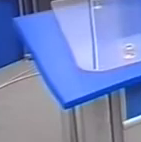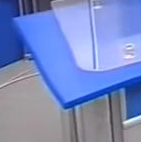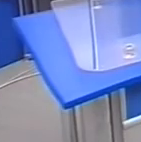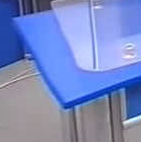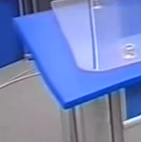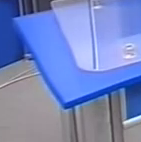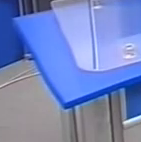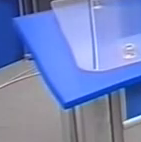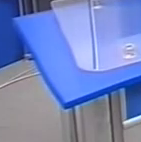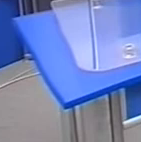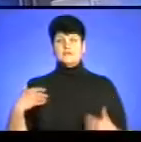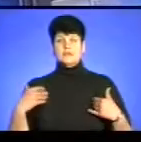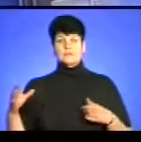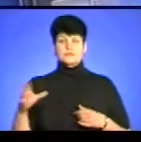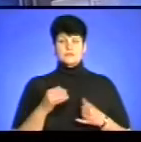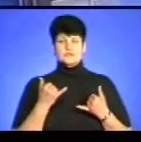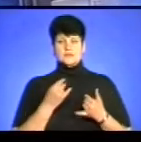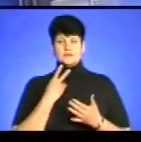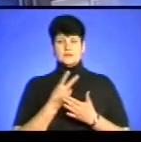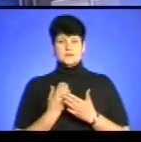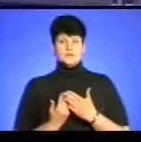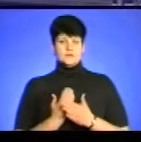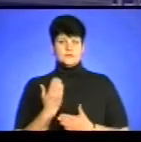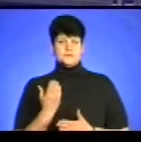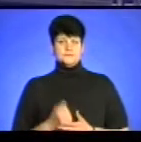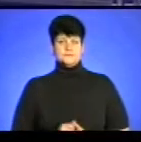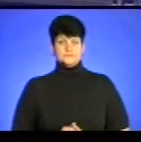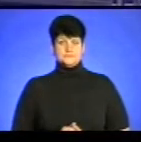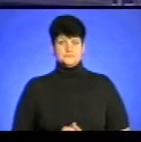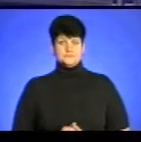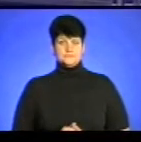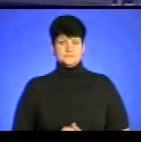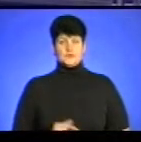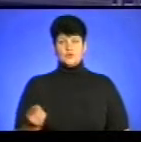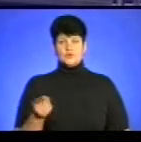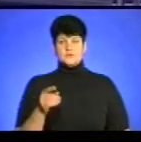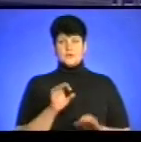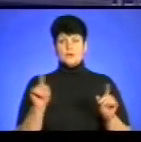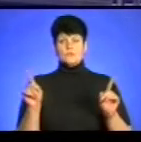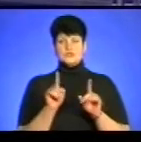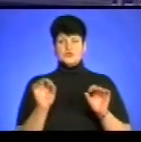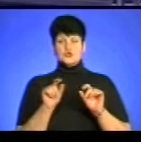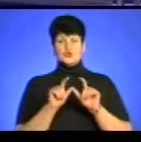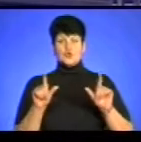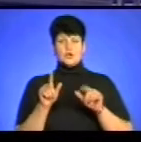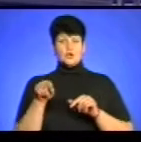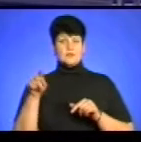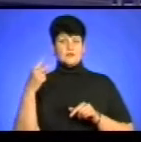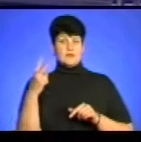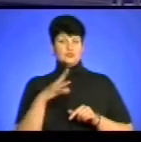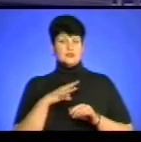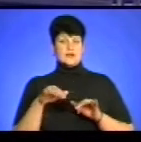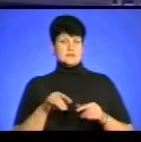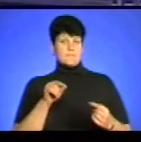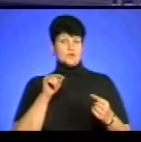Мої вітання усім, хто зараз з нами в ефірі новини. У Тернопільській музичній школі номер 2 відбулася акція